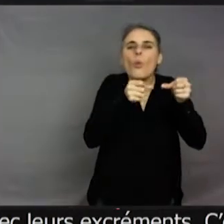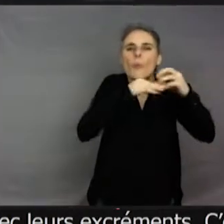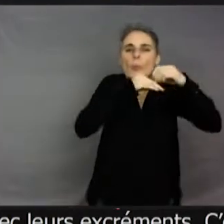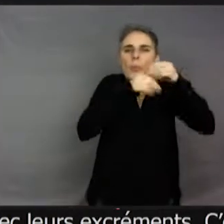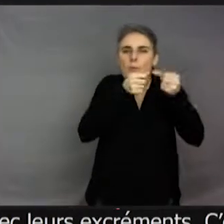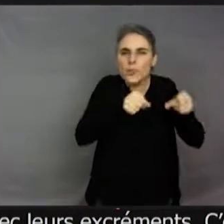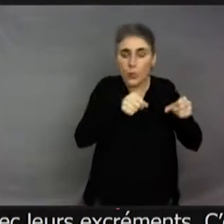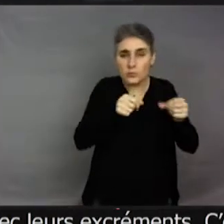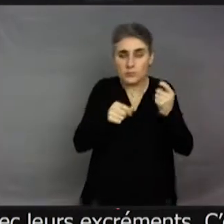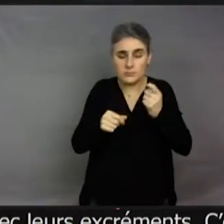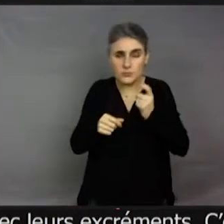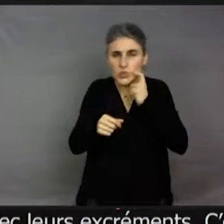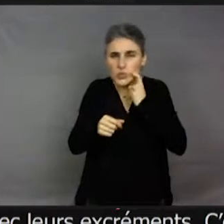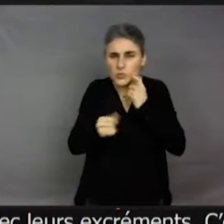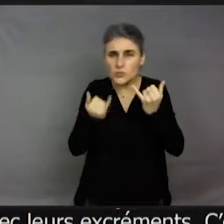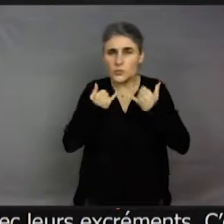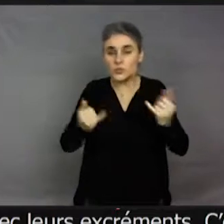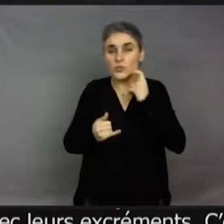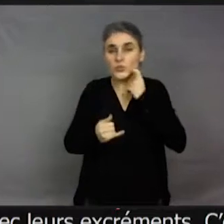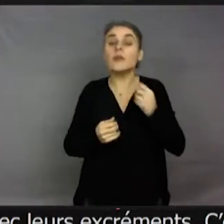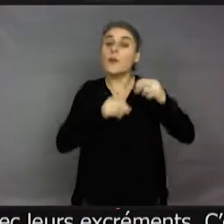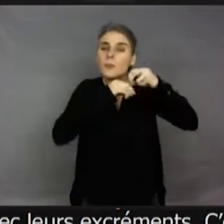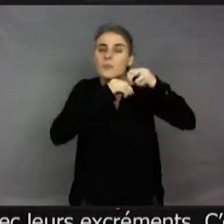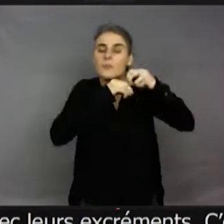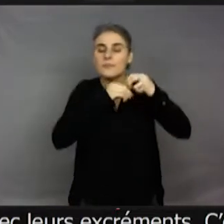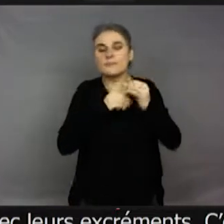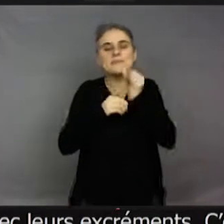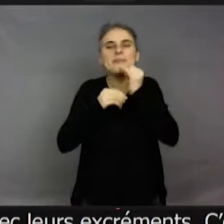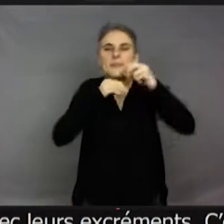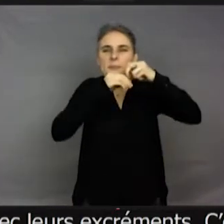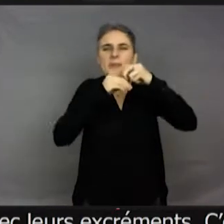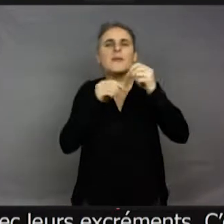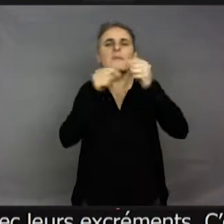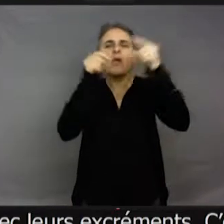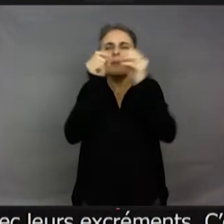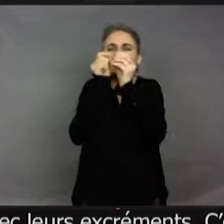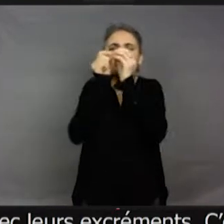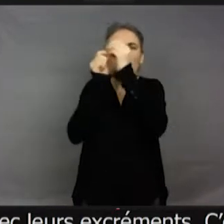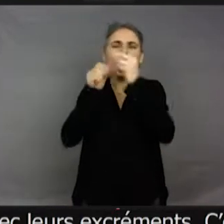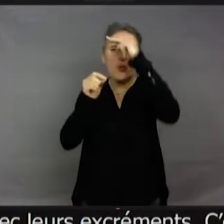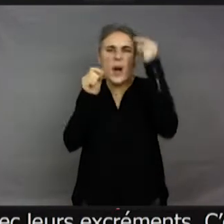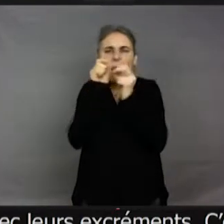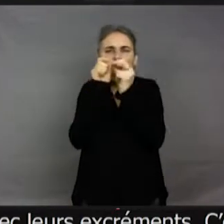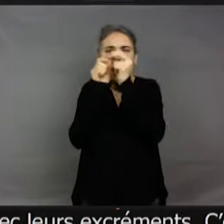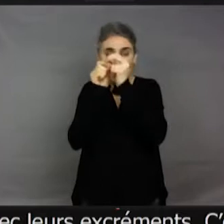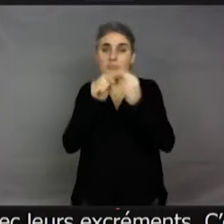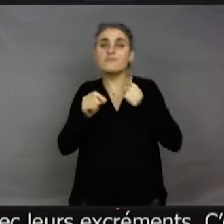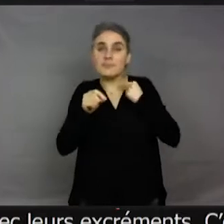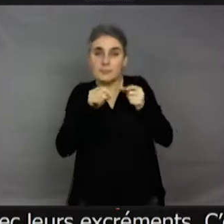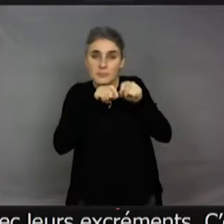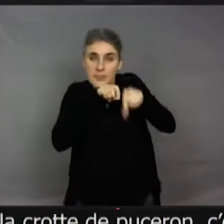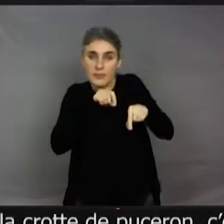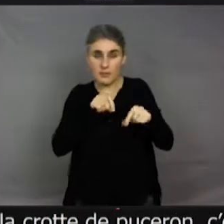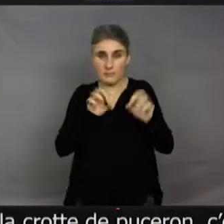on peut même goûter la crotte de pucerons. C'est délicieux, c'est du sucre. Et les abeilles adorent ça. Et elles arrivent à mettre dans